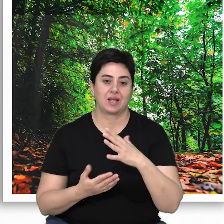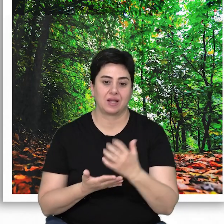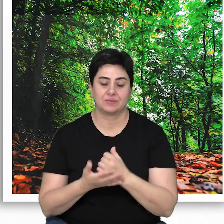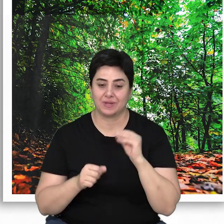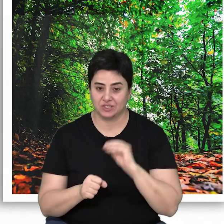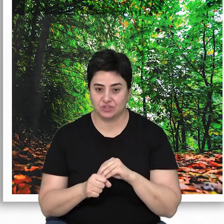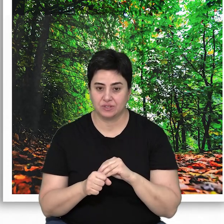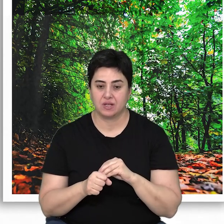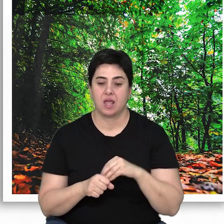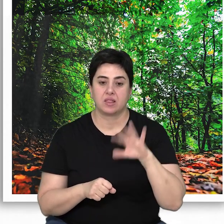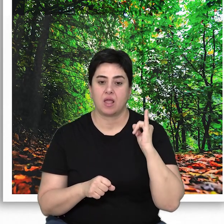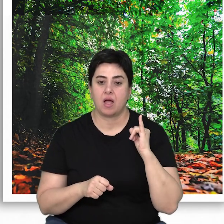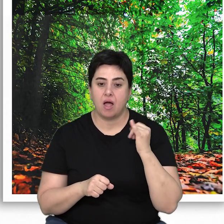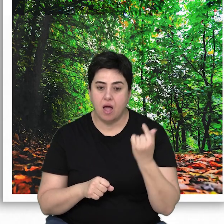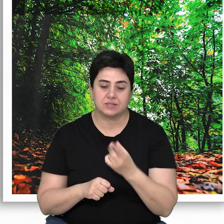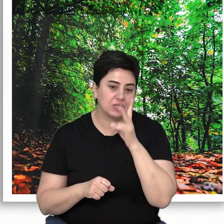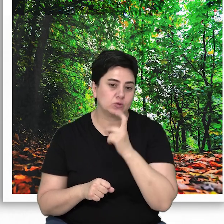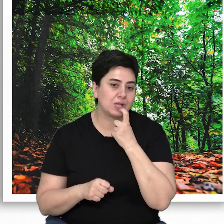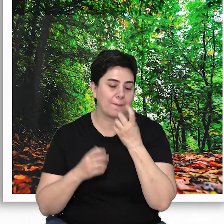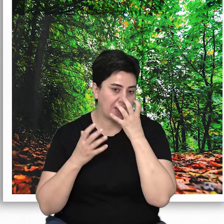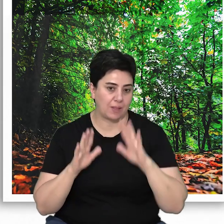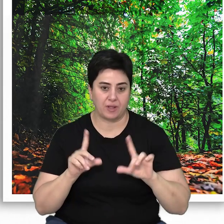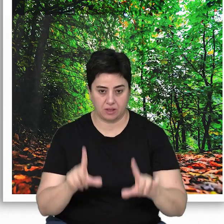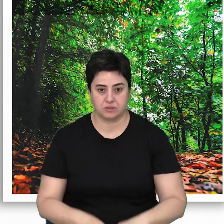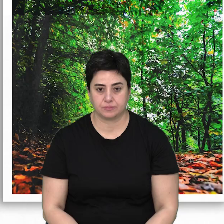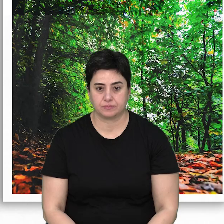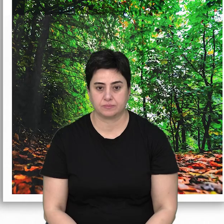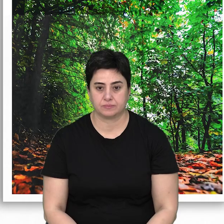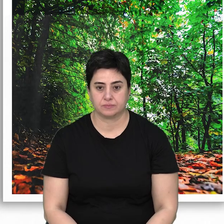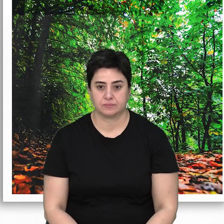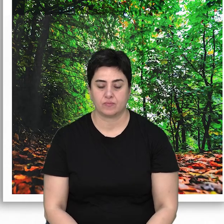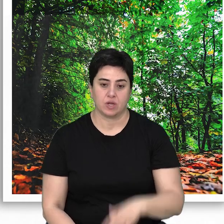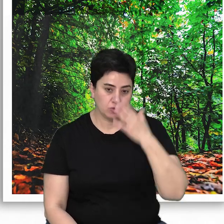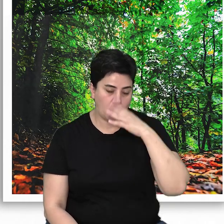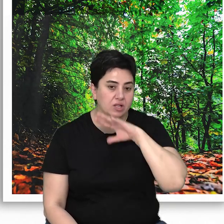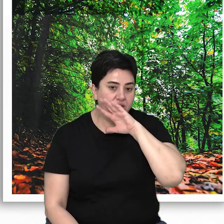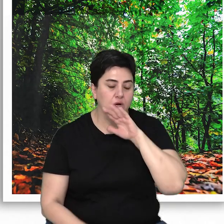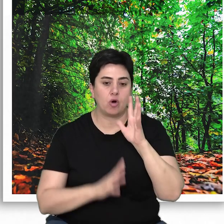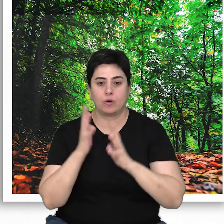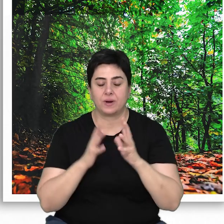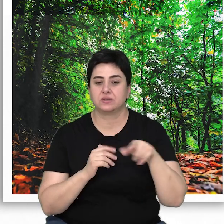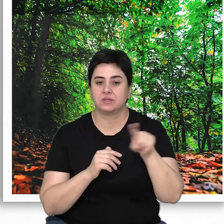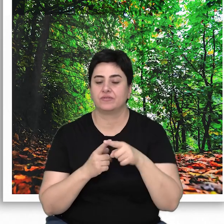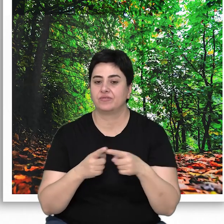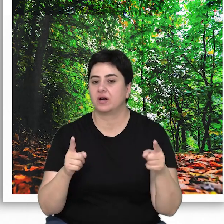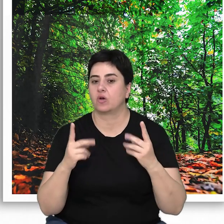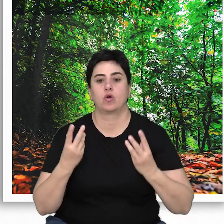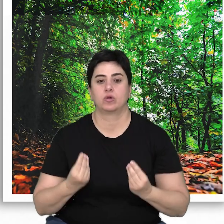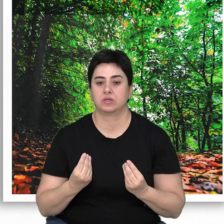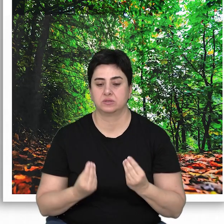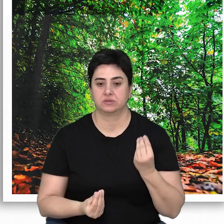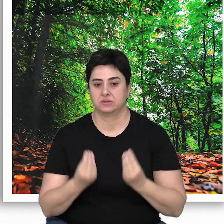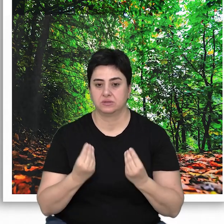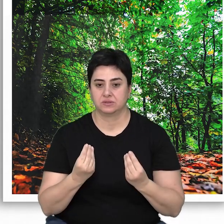elde edilebilmesi için en az 200 yıl beklemek zorunda kalacağız. Doğal yaşlı ormanları diğerlerinden ayıran